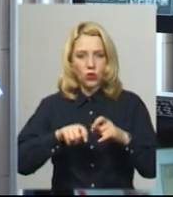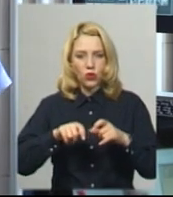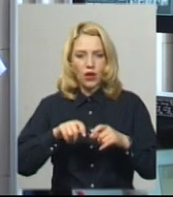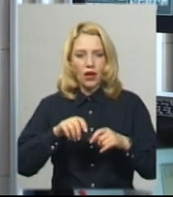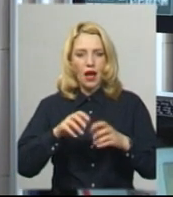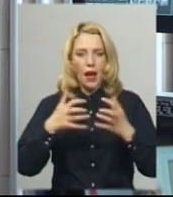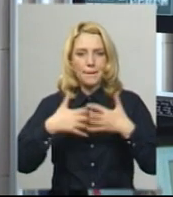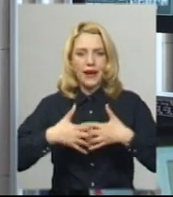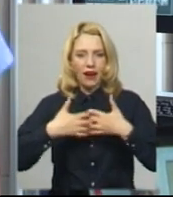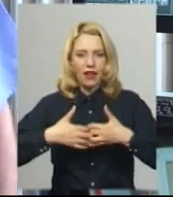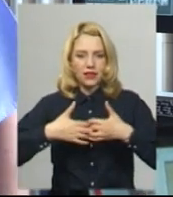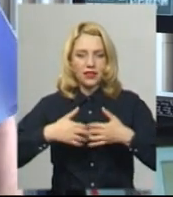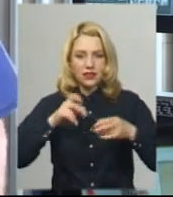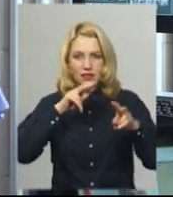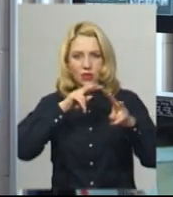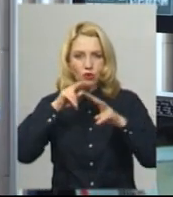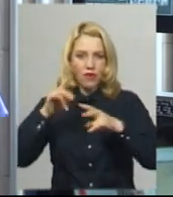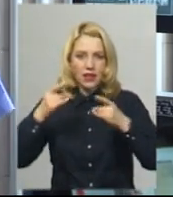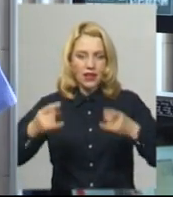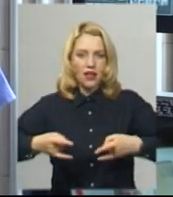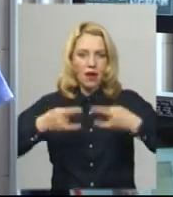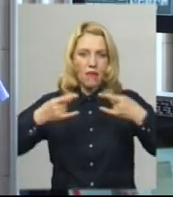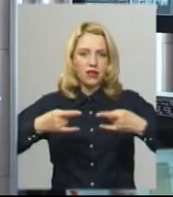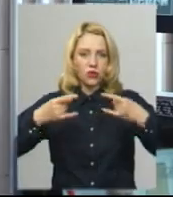слідкувати на моніторі ходу операції.